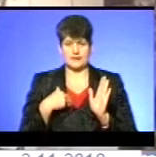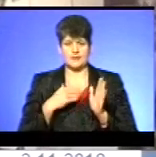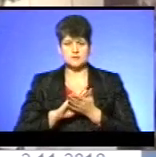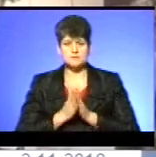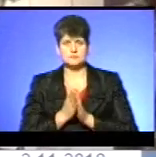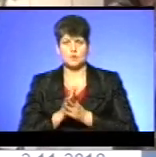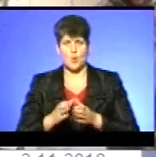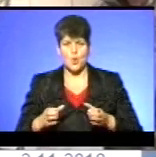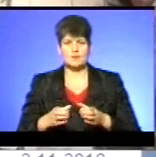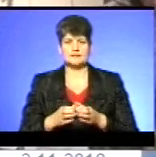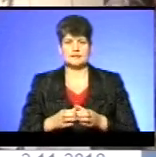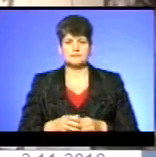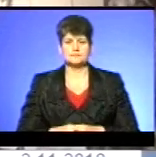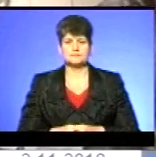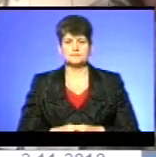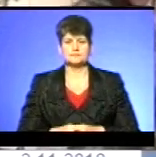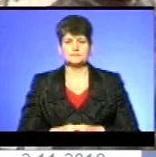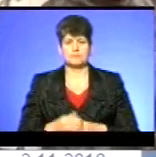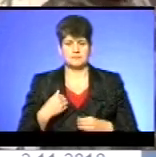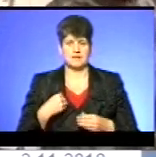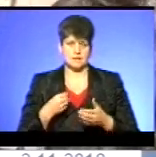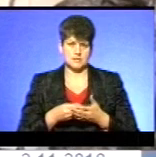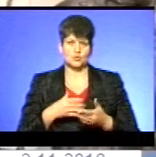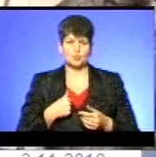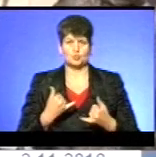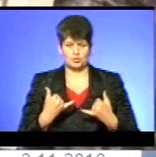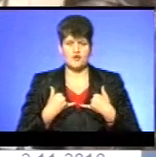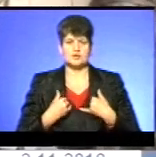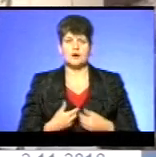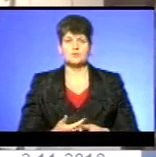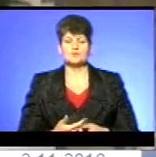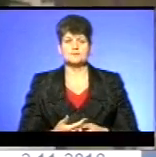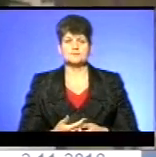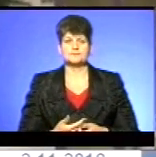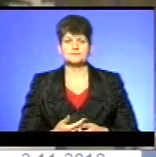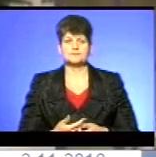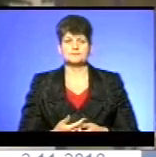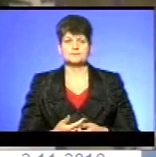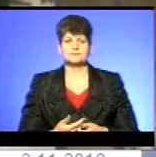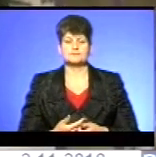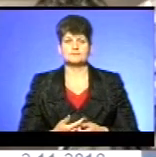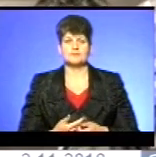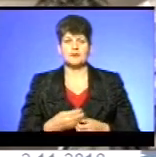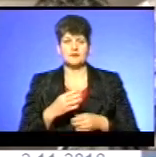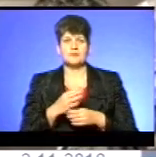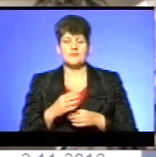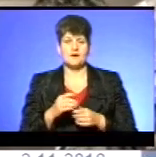колектив. Мене цінують, поважають. Артилерісти, бої війни.